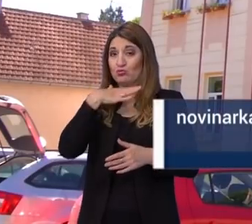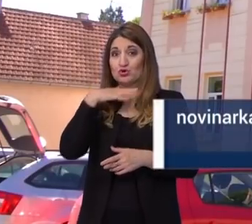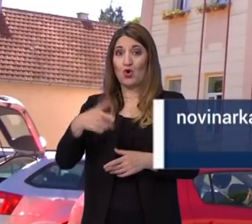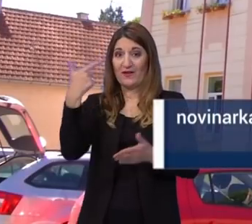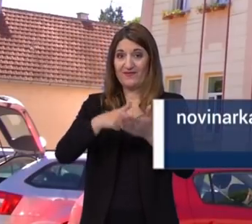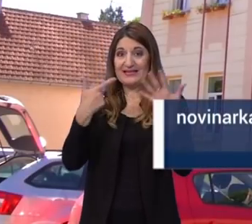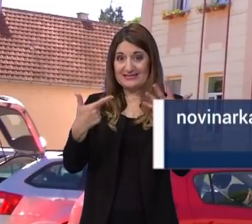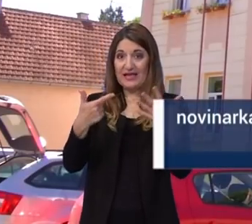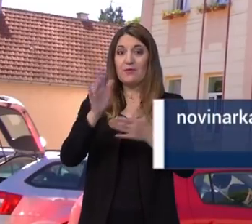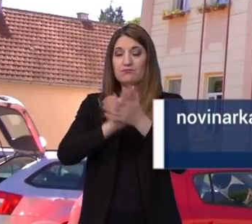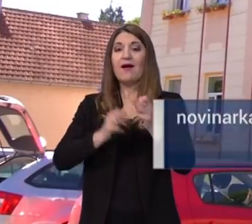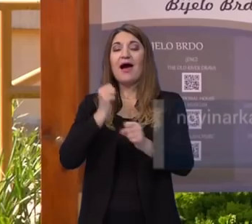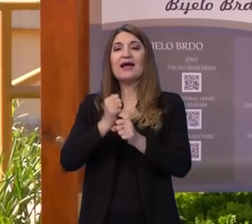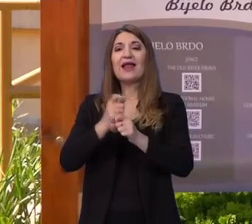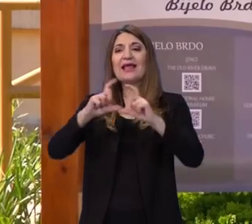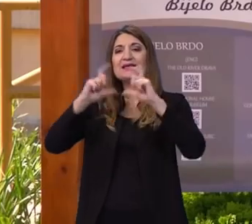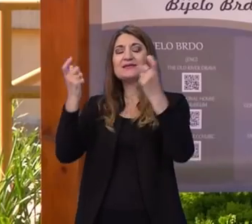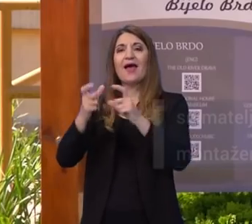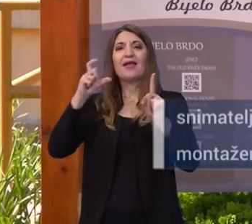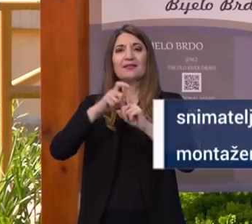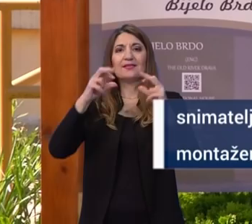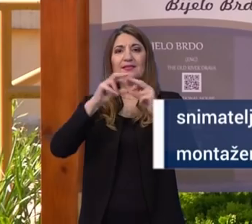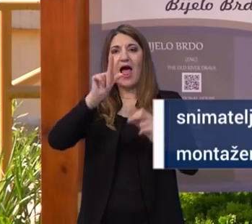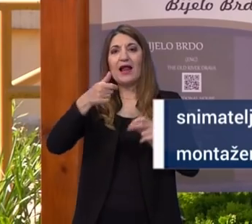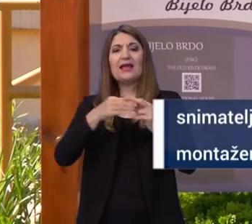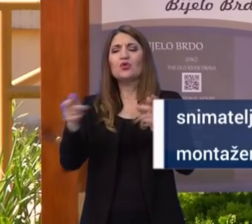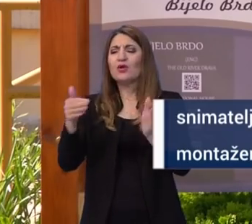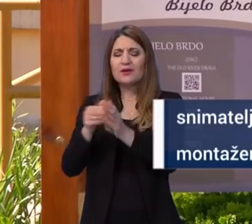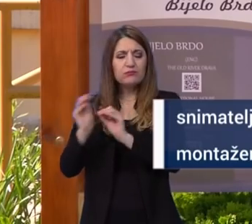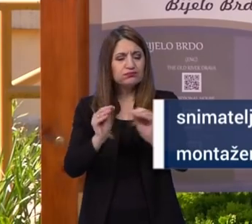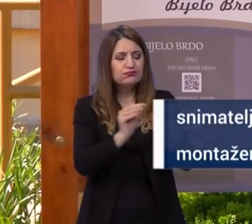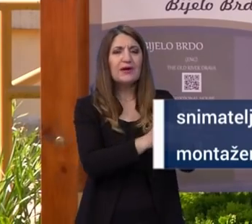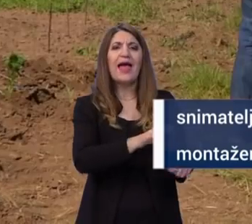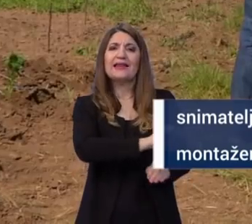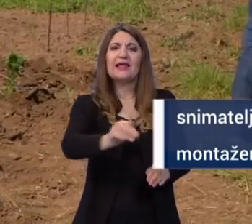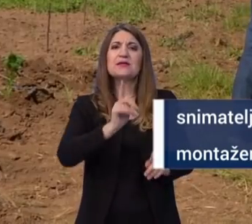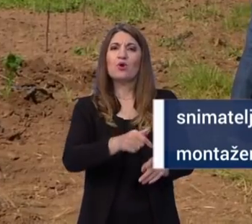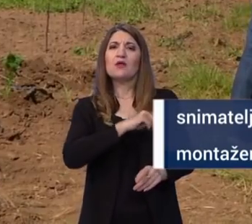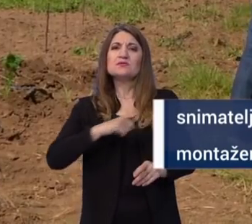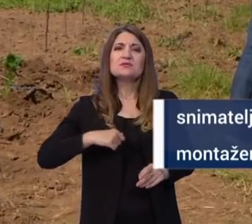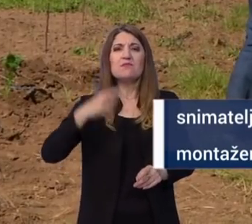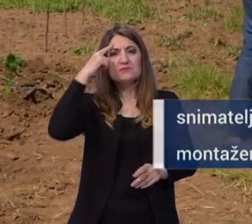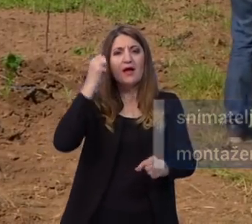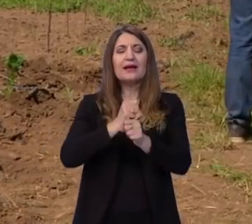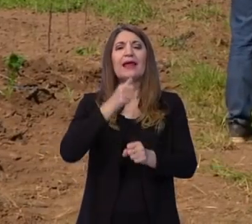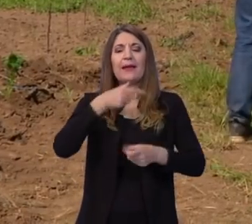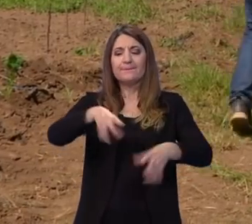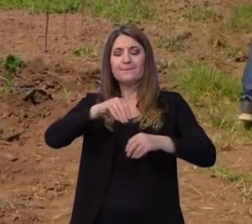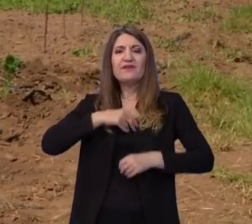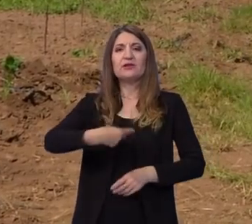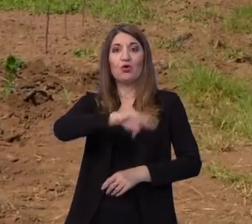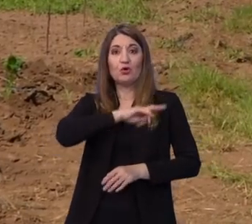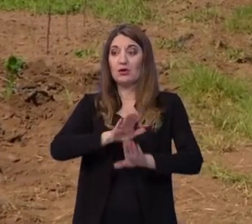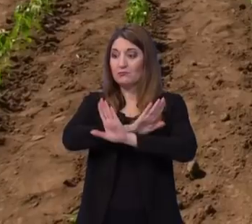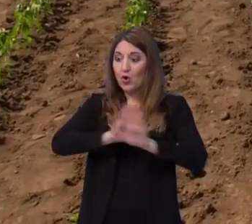2007. dijeluje i učenička zadruga Dalija, čiji je cilj podučiti učenike samostalnom radu i preuzimanju odgovornosti kako bi